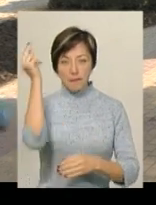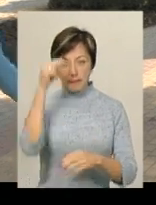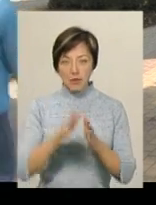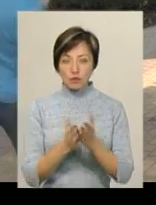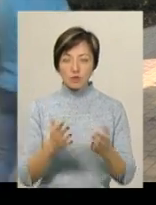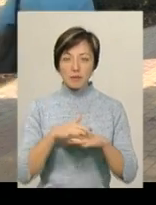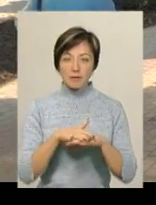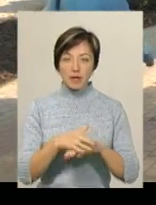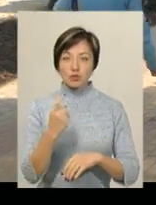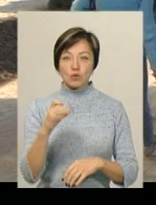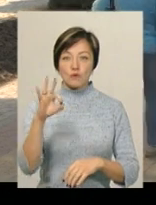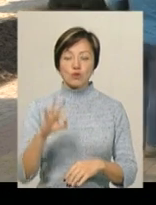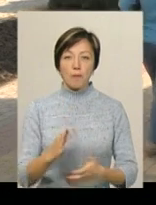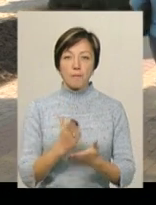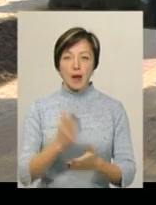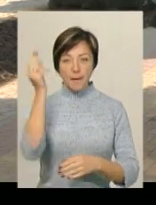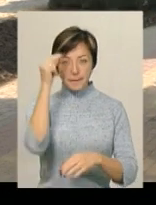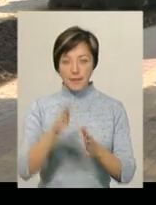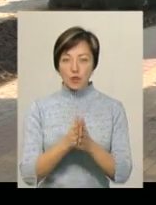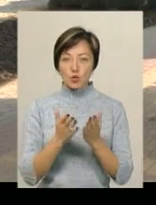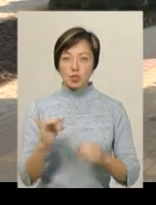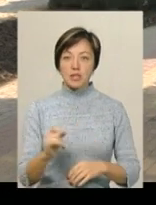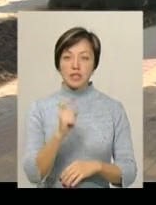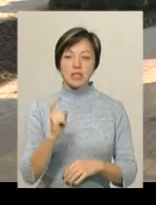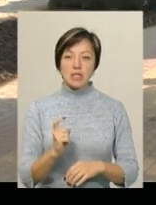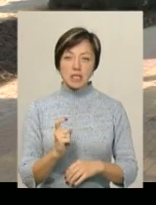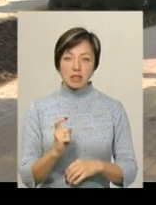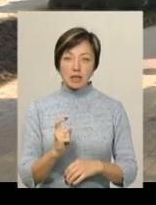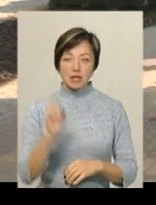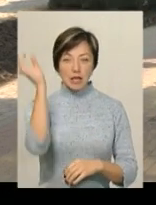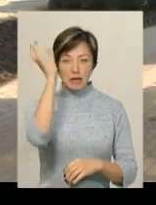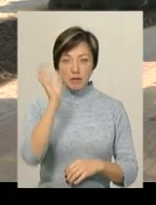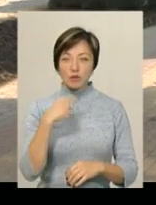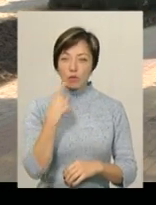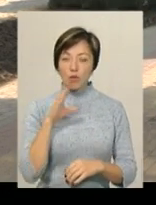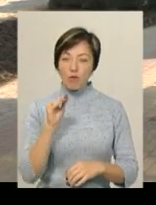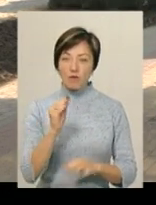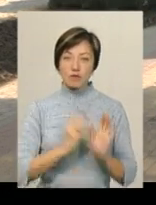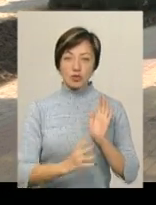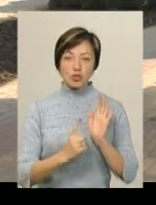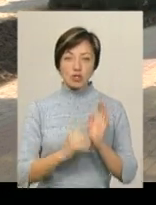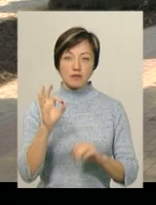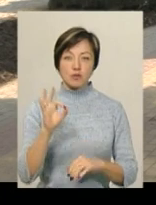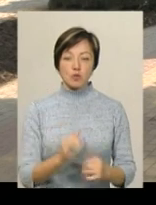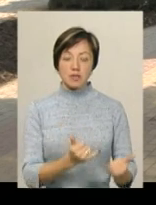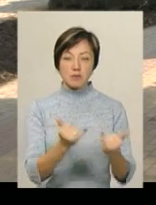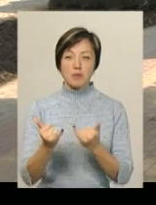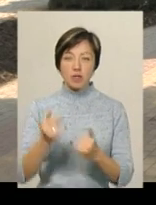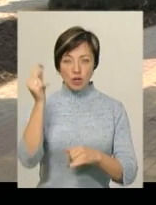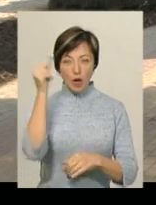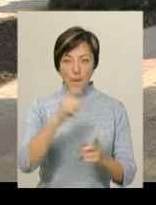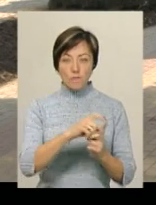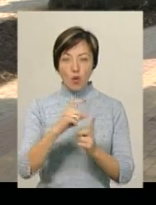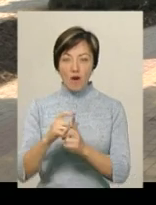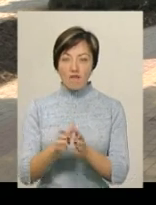математики, 100% маємо підручники з німецької мови, 96% – це забезпечення букварем,